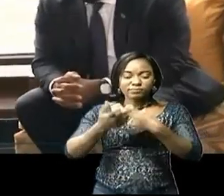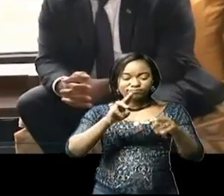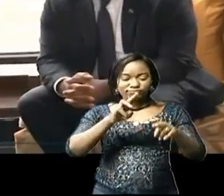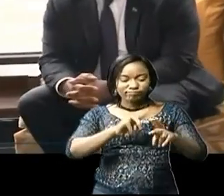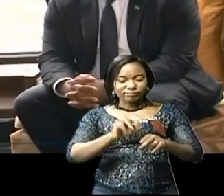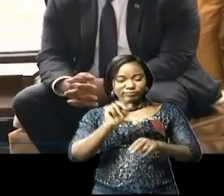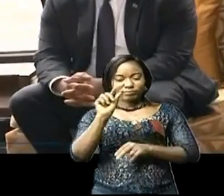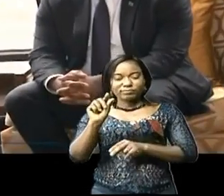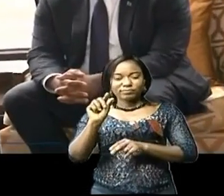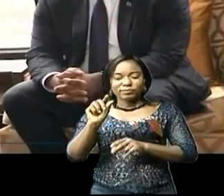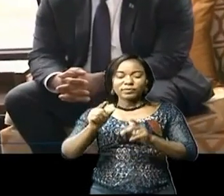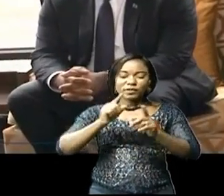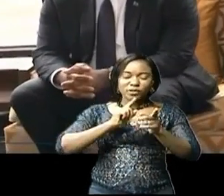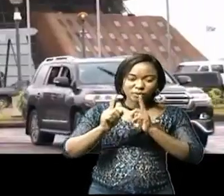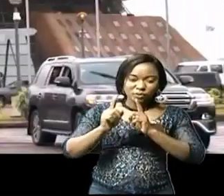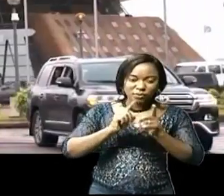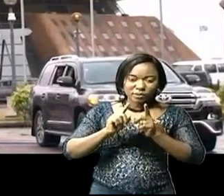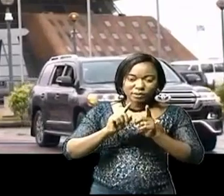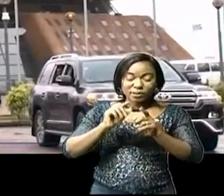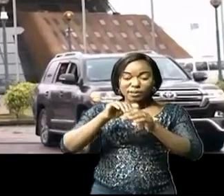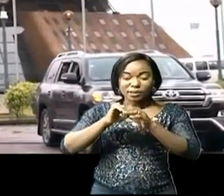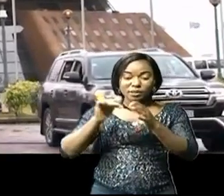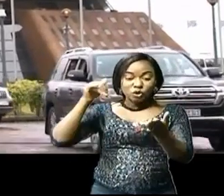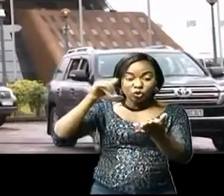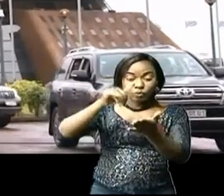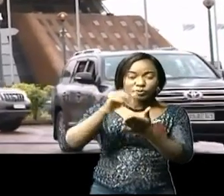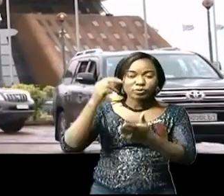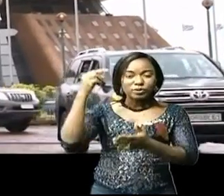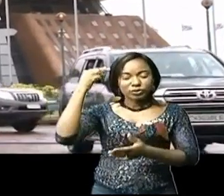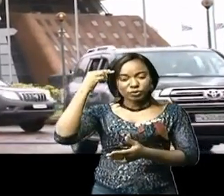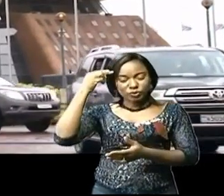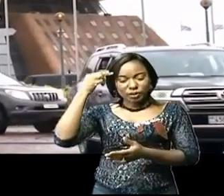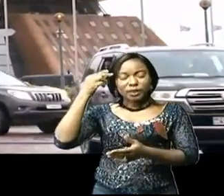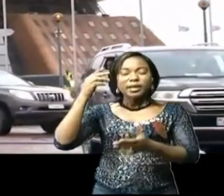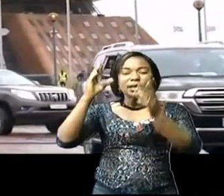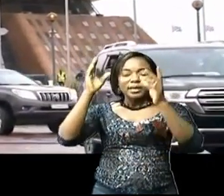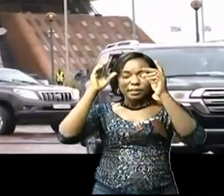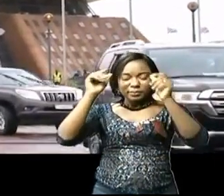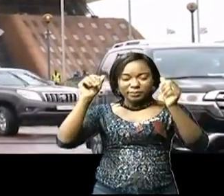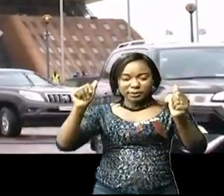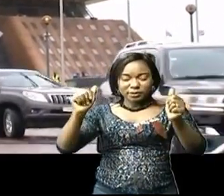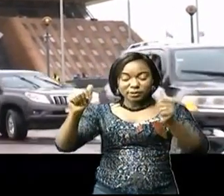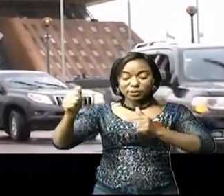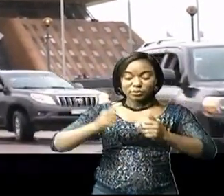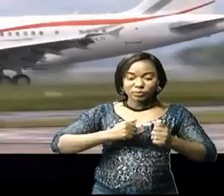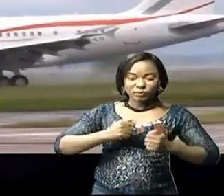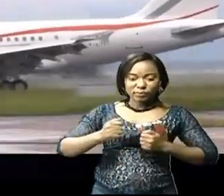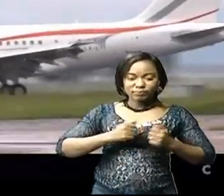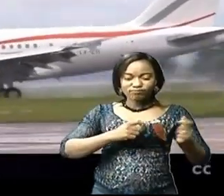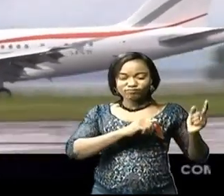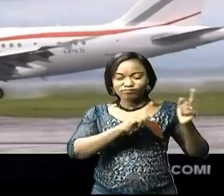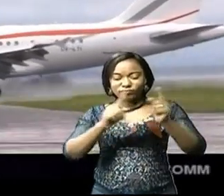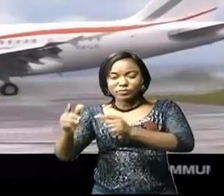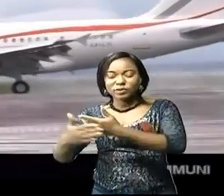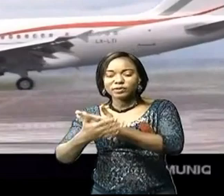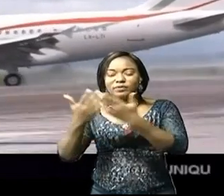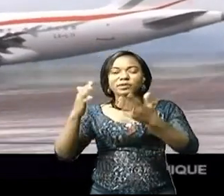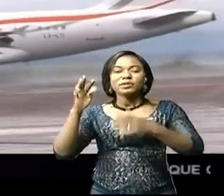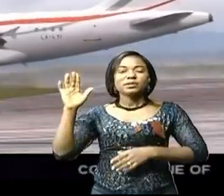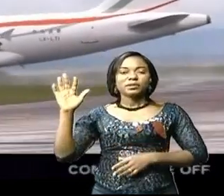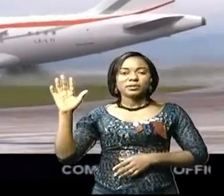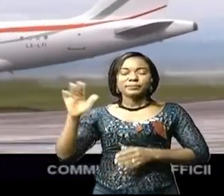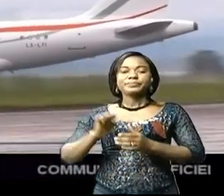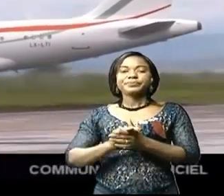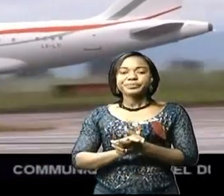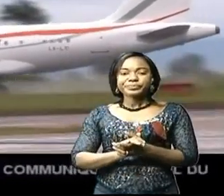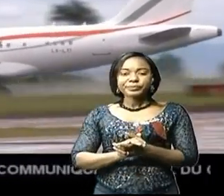présidentiel de l'aéroport international d'Injili, le cottage du président Kagame s'est dirigé au centre-ville de Kinshasa. Fort